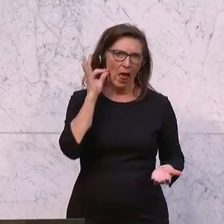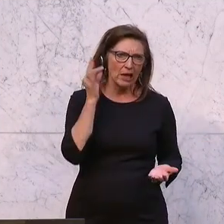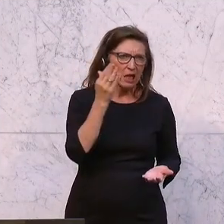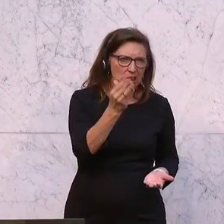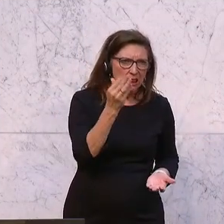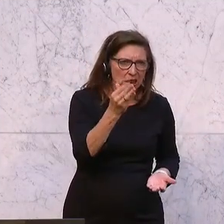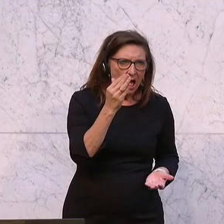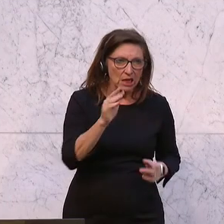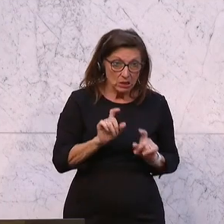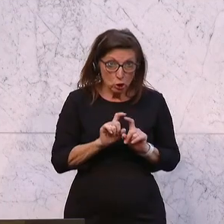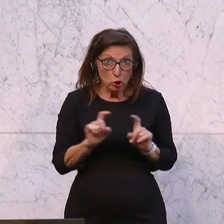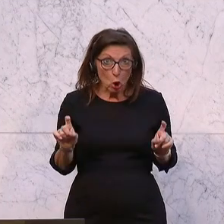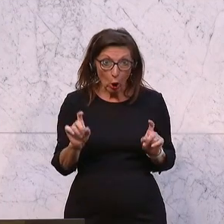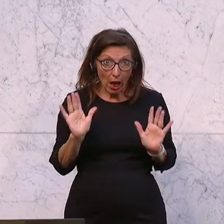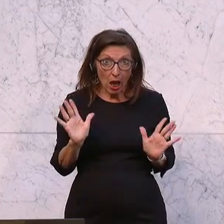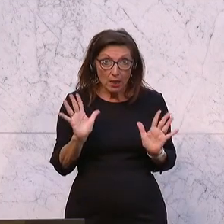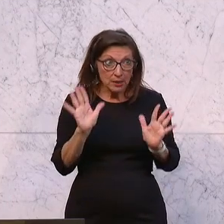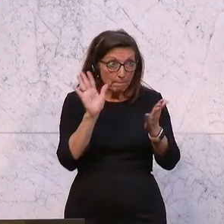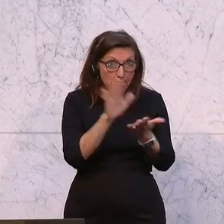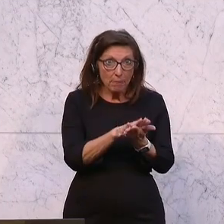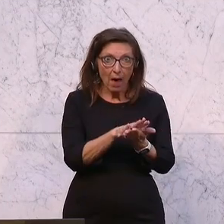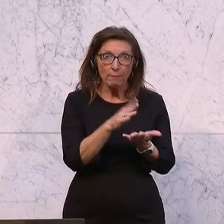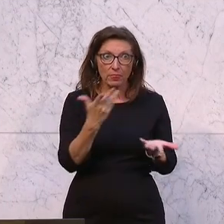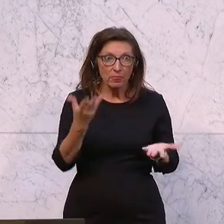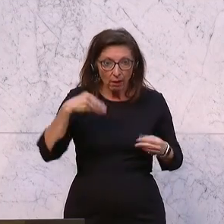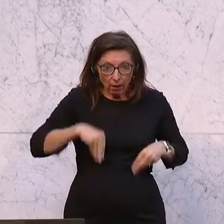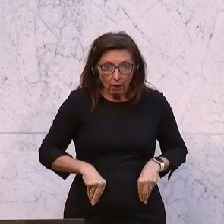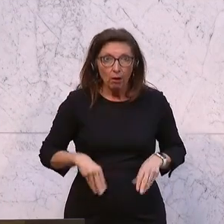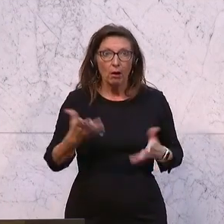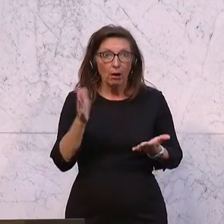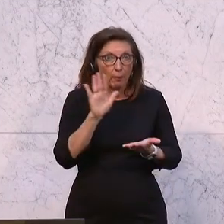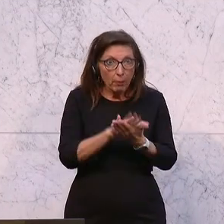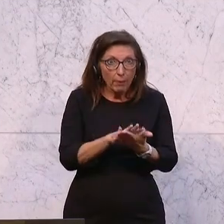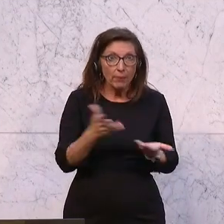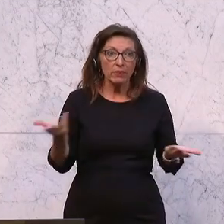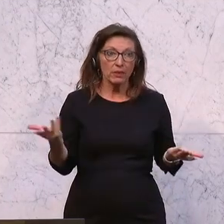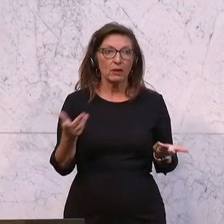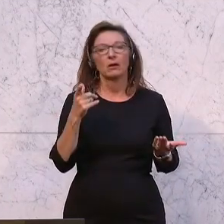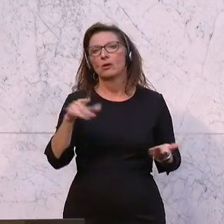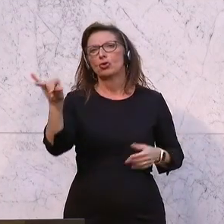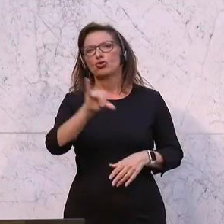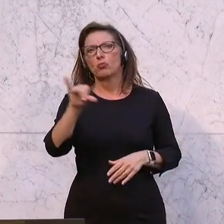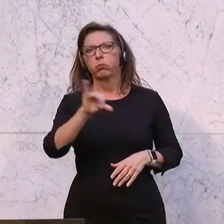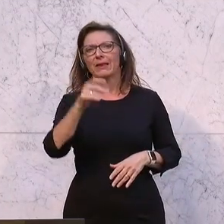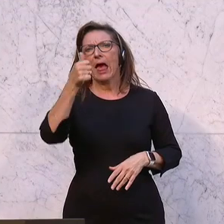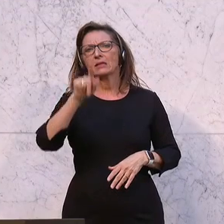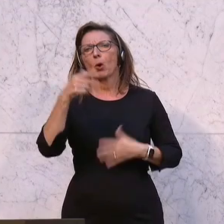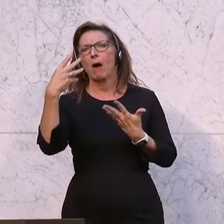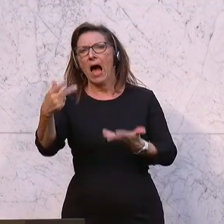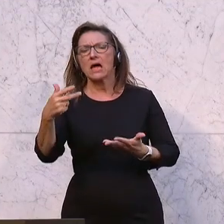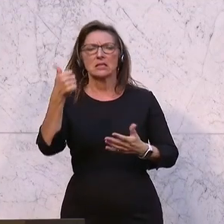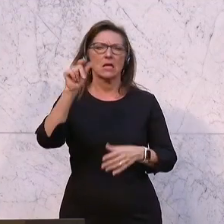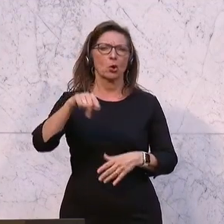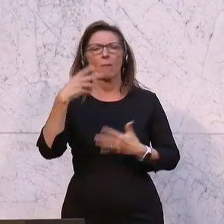sockelwirksam. Das bleibt den Pensionisten, den Pensionisten im Sockel erhalten. Der Sprit hat Kost 1,80, 1